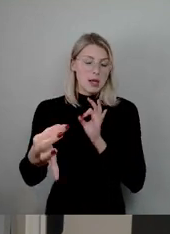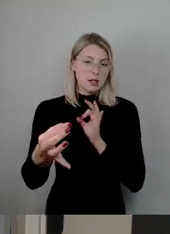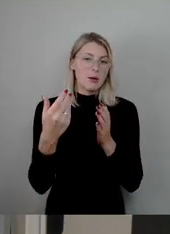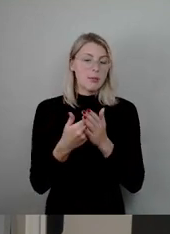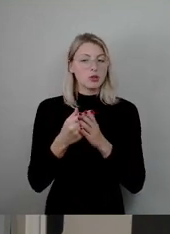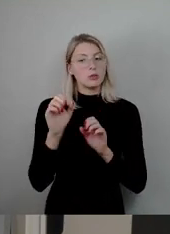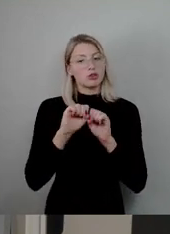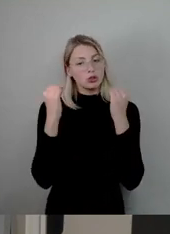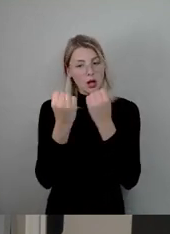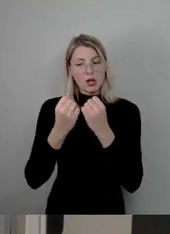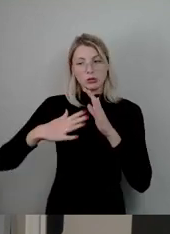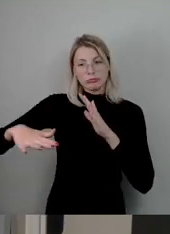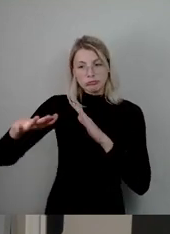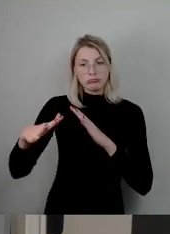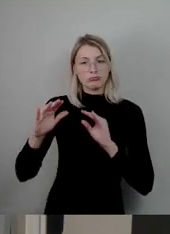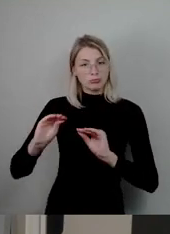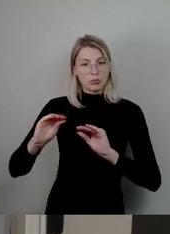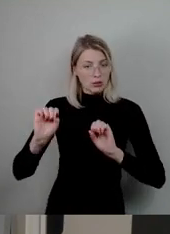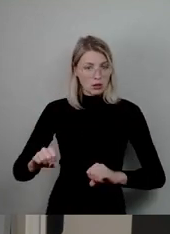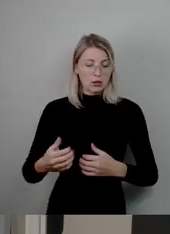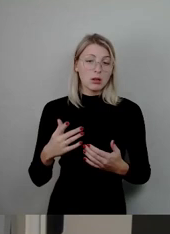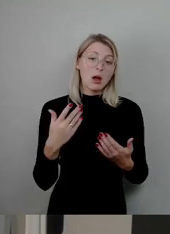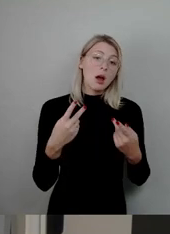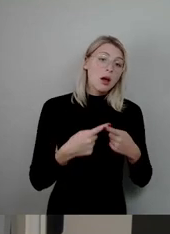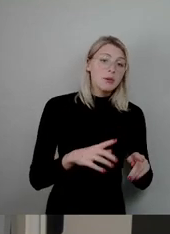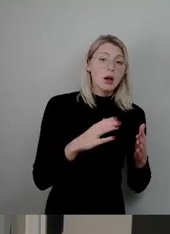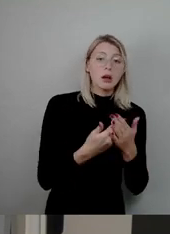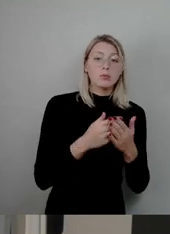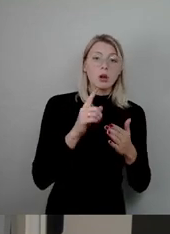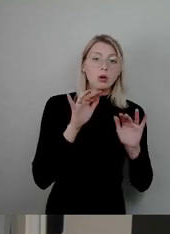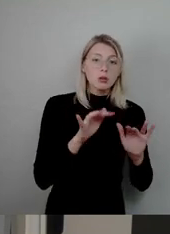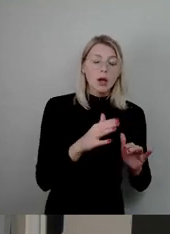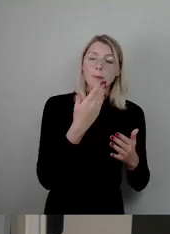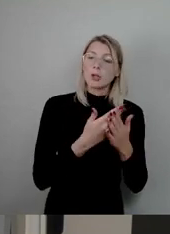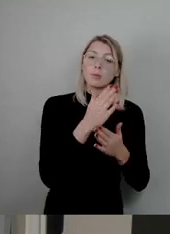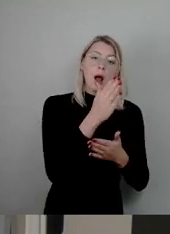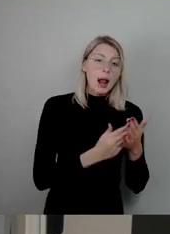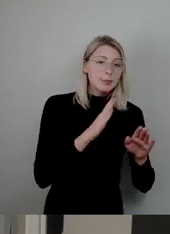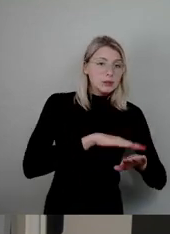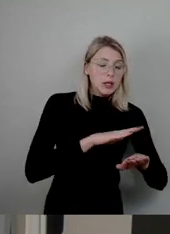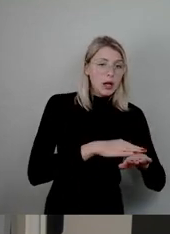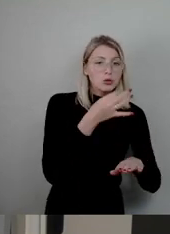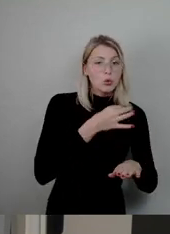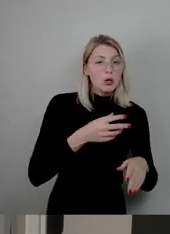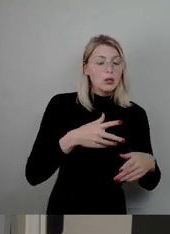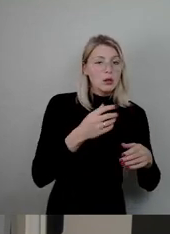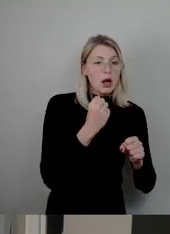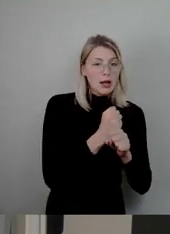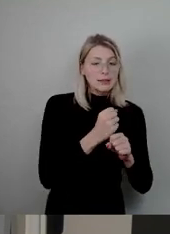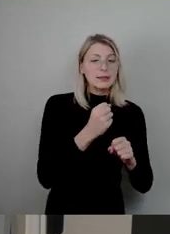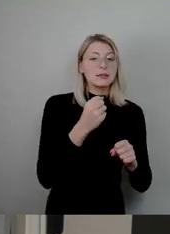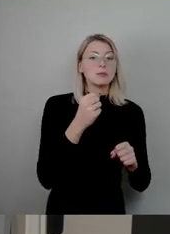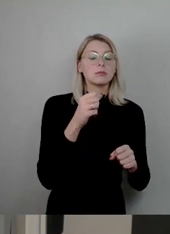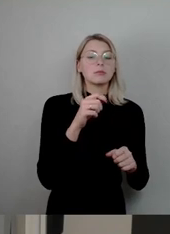Aber es gibt auch Angebote wie Halbzeit, der ist im Jugendarrest Dresden oder auch